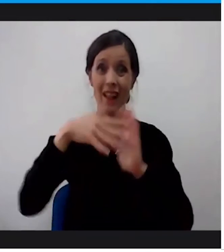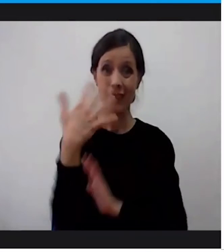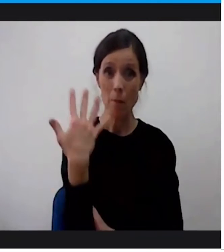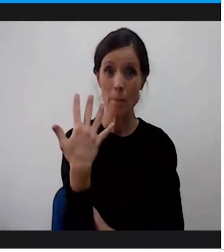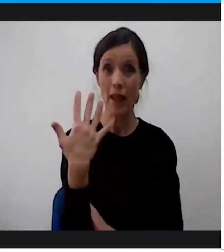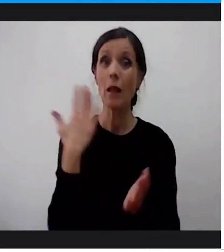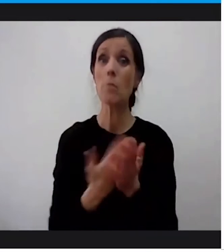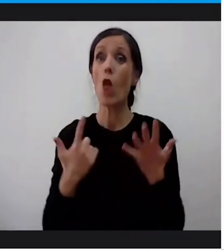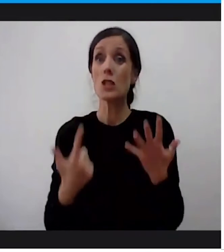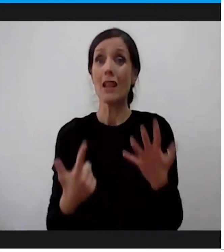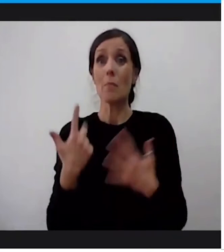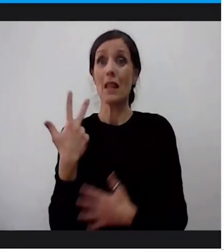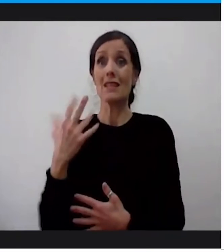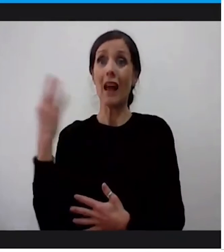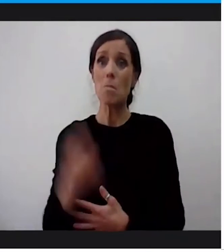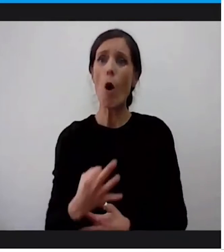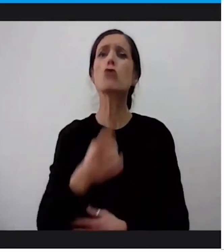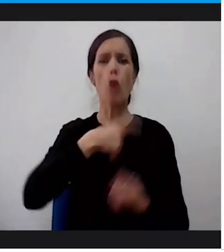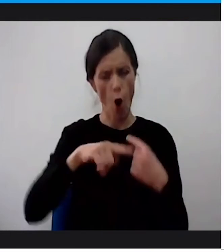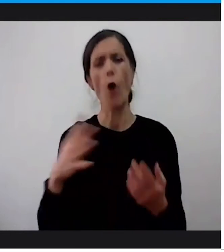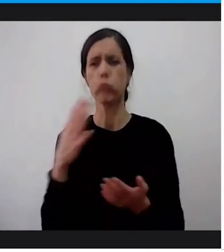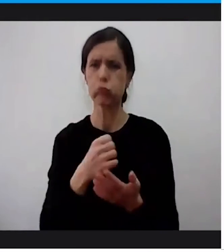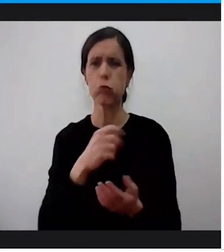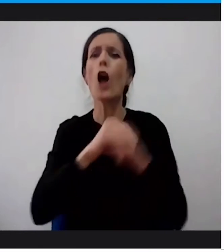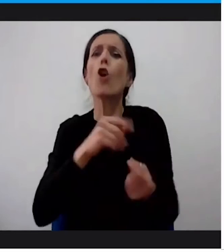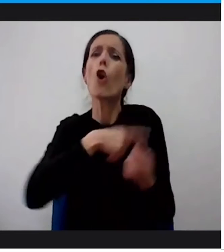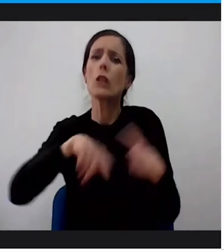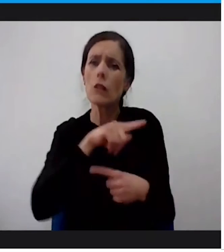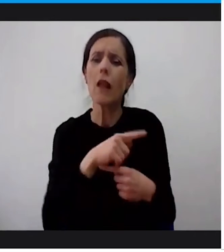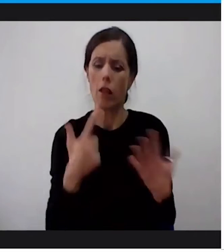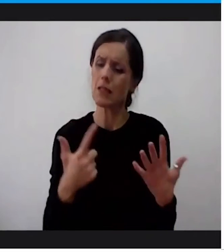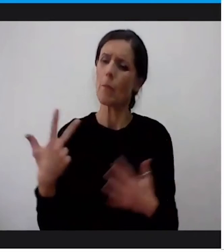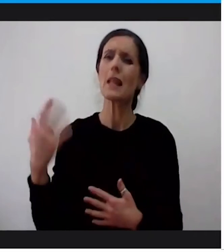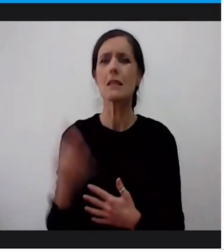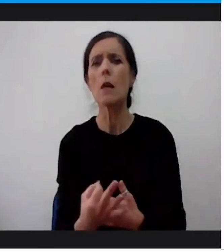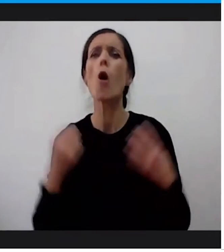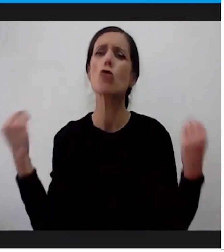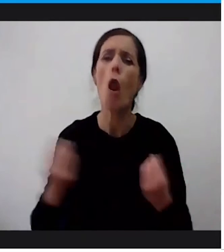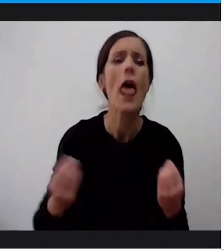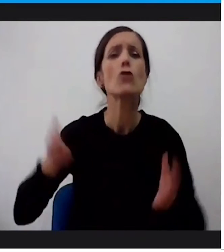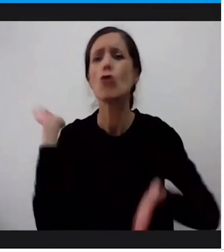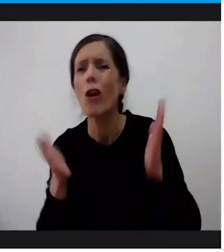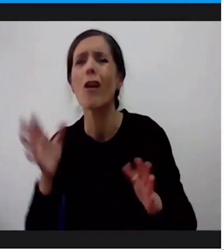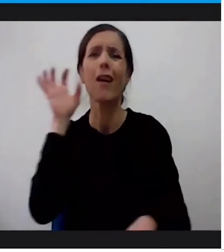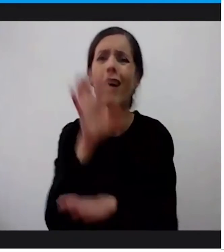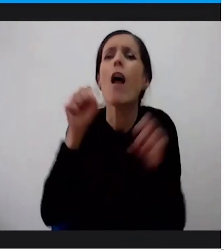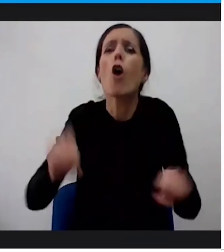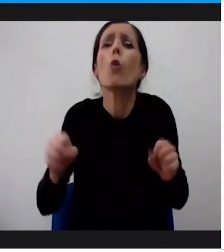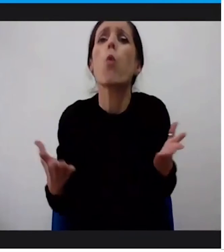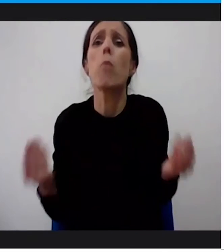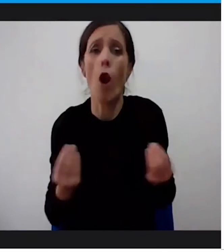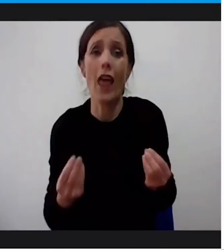bilo 73% ljudi koji su koristili, roditelji koji su koristili bilo koji nasilni metod, 2010. je